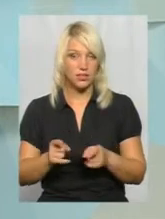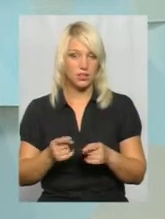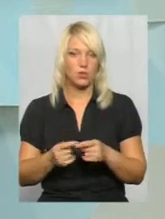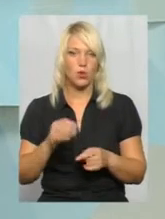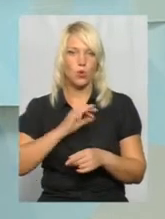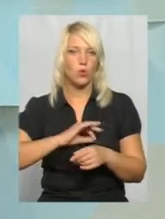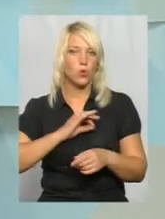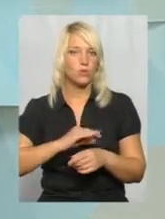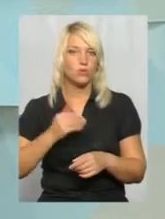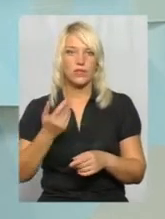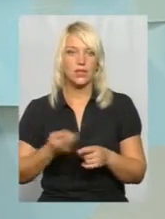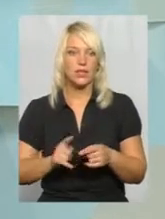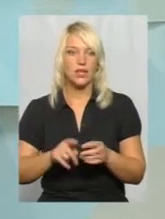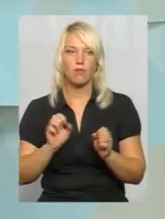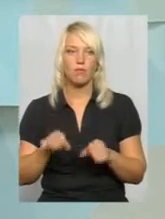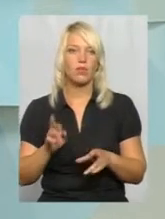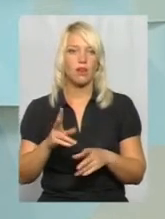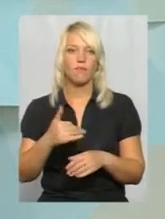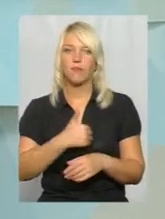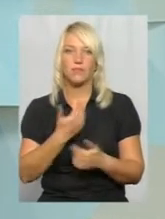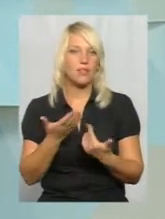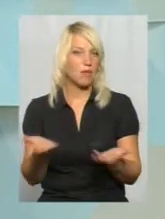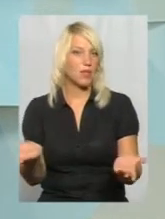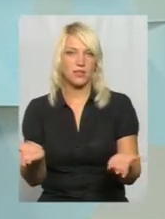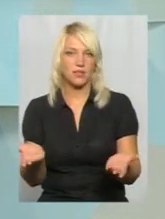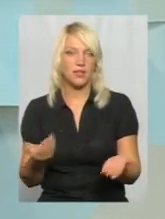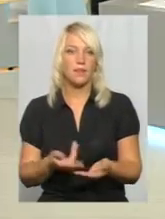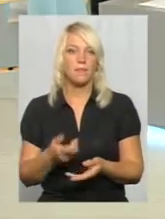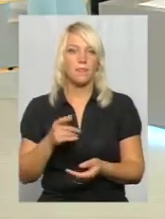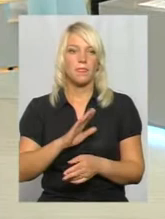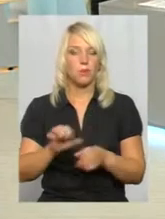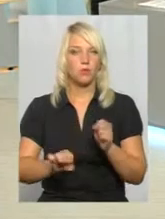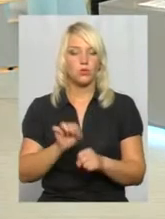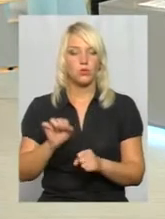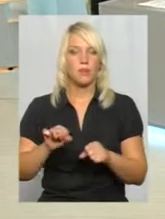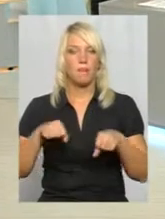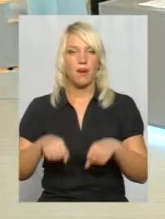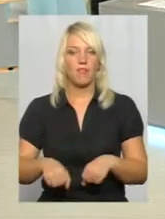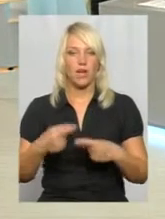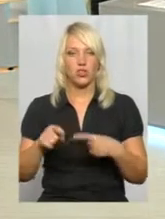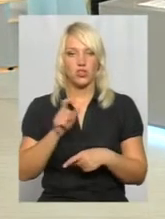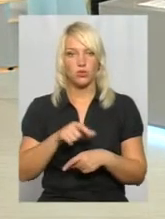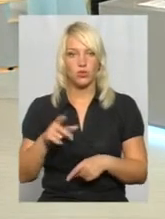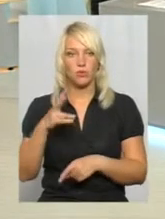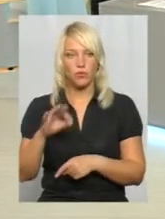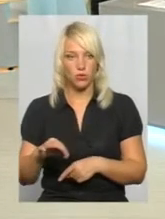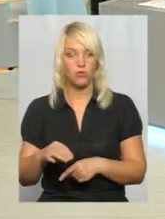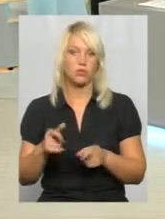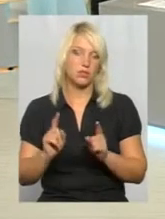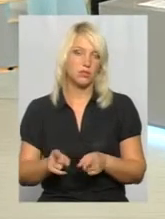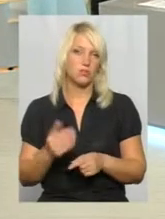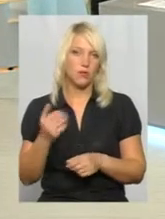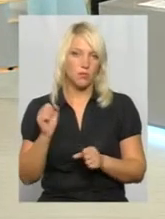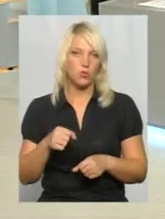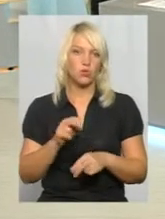нею, ви можете от так, як вам заманеться. Ну, звичайно, не порушуючи права інших осіб. Але дійсно, ви можете